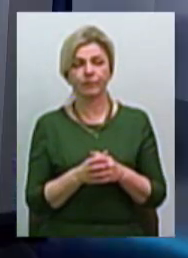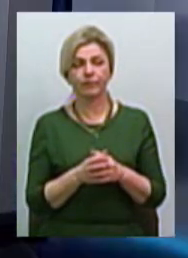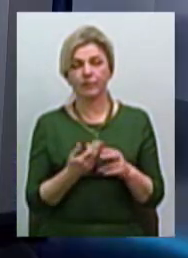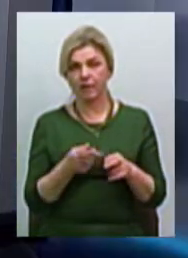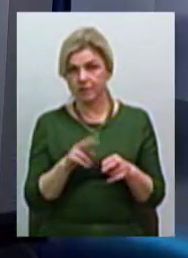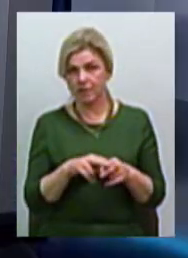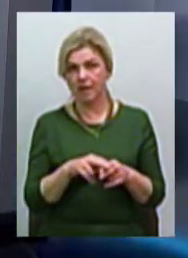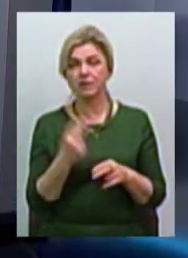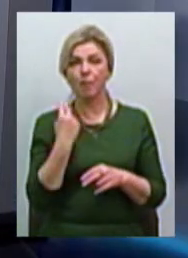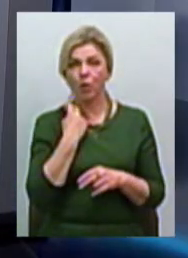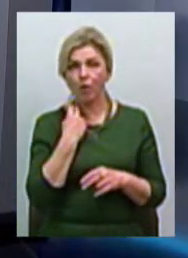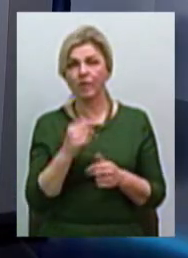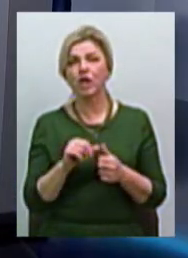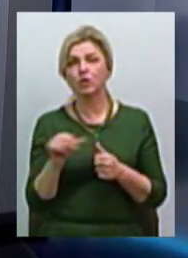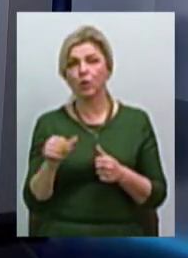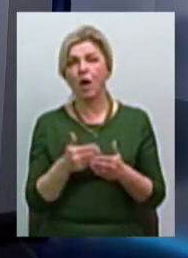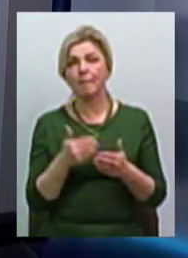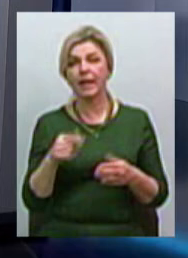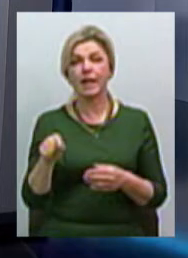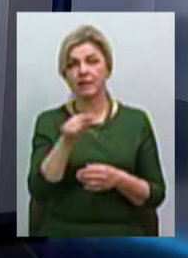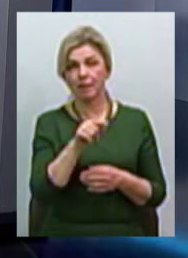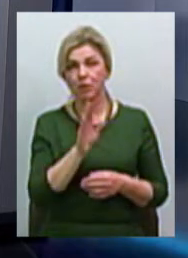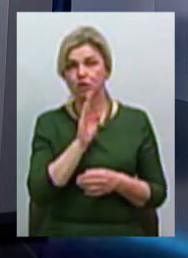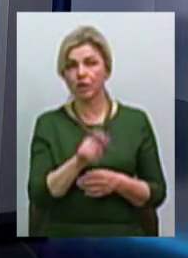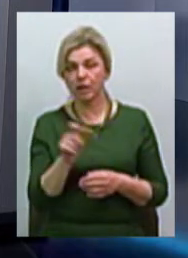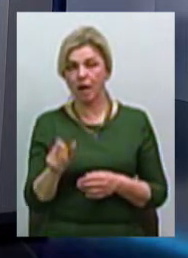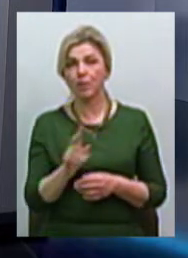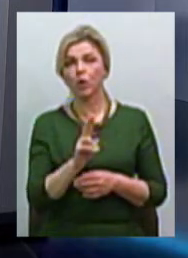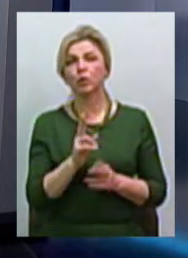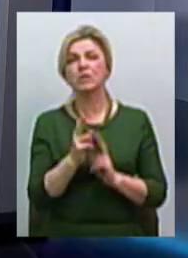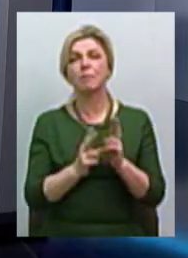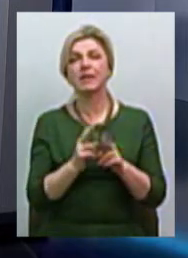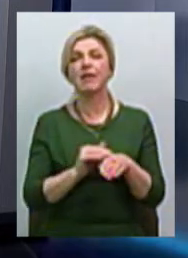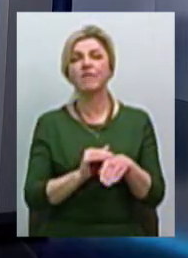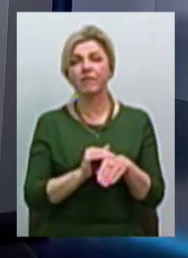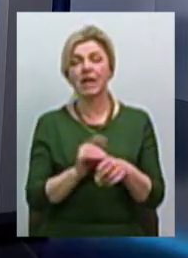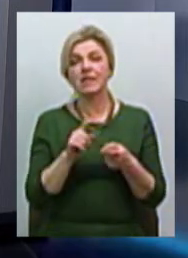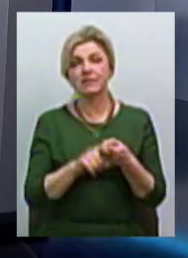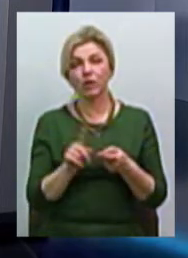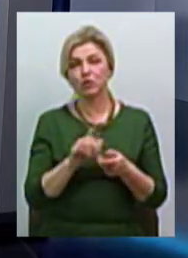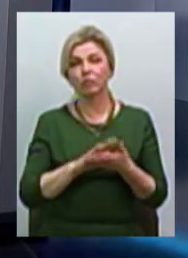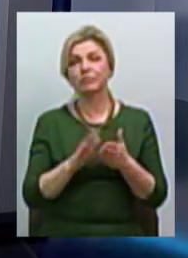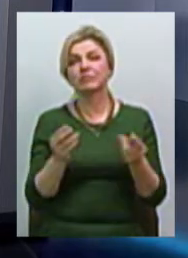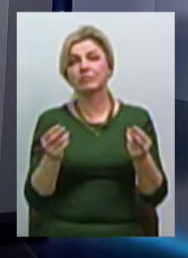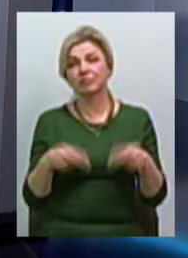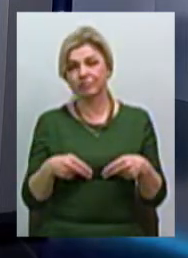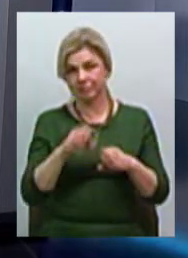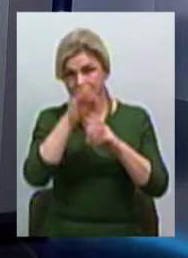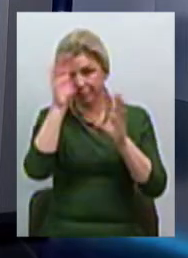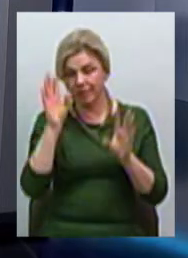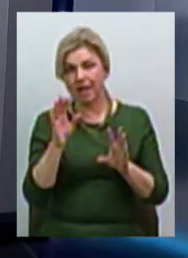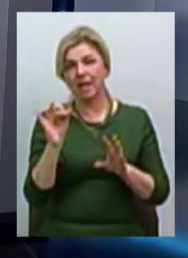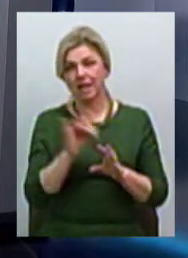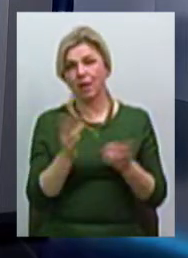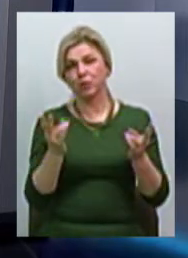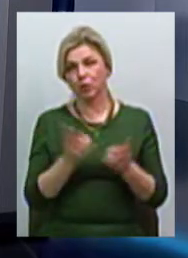заборгованість виключно перед тими жінками, які змінили прізвище в зв'язку з тим, що уклали шлюб, і, ну,